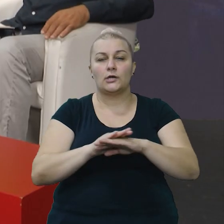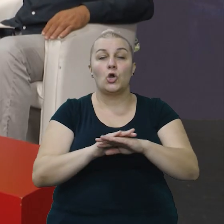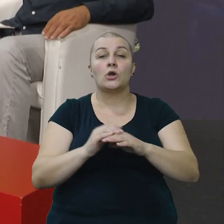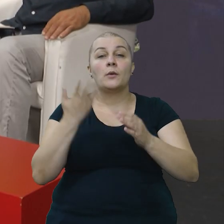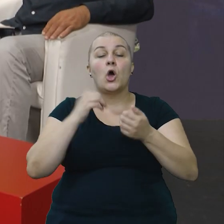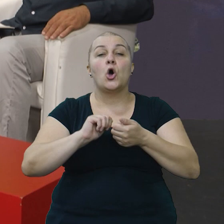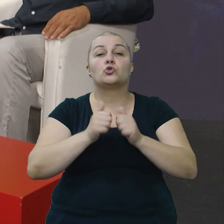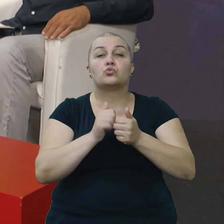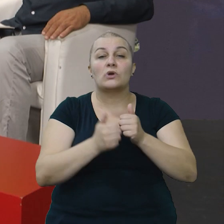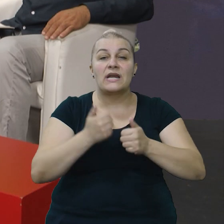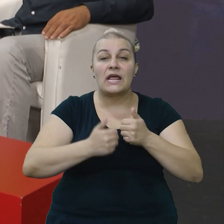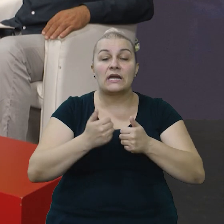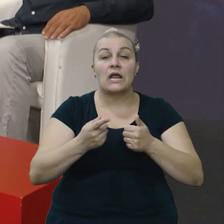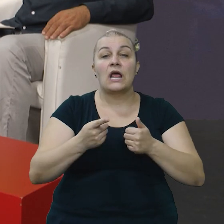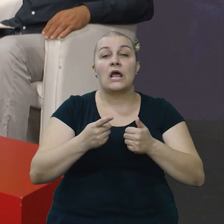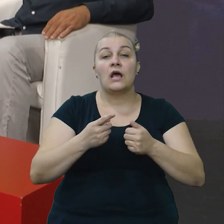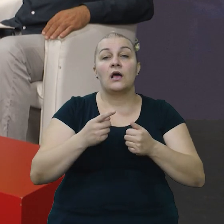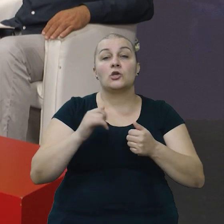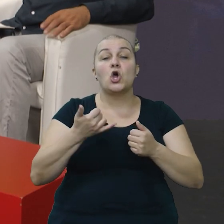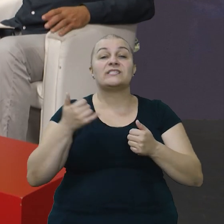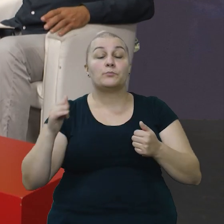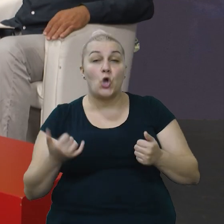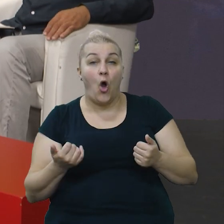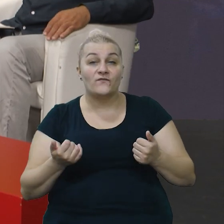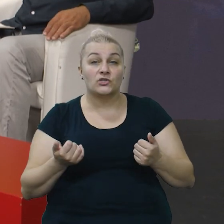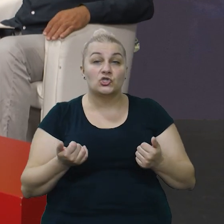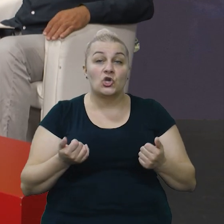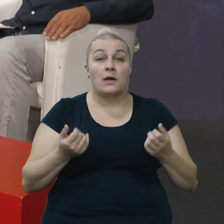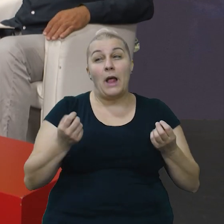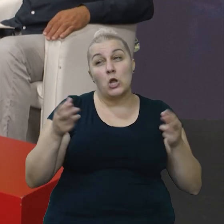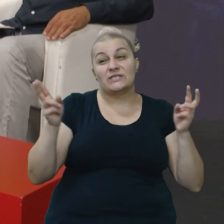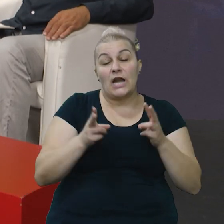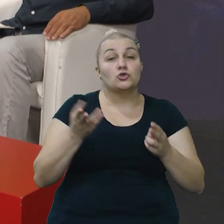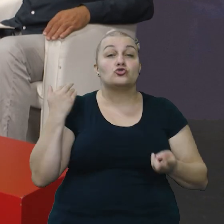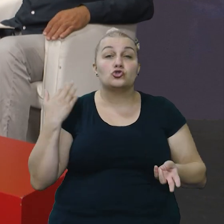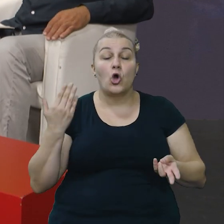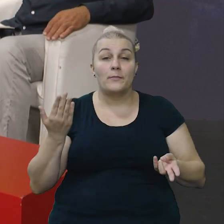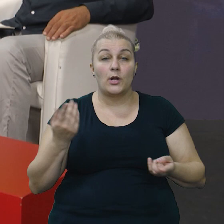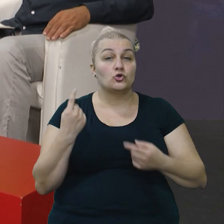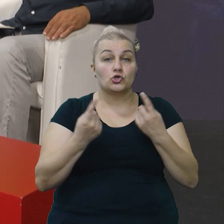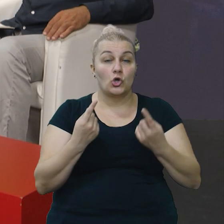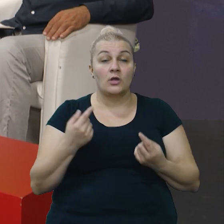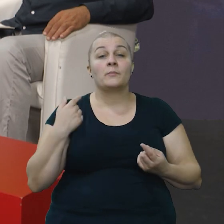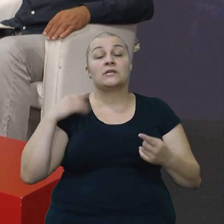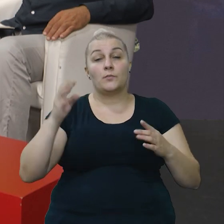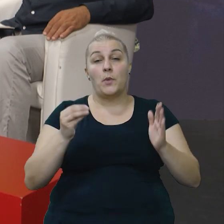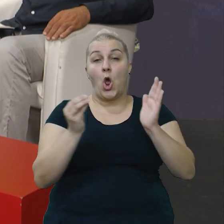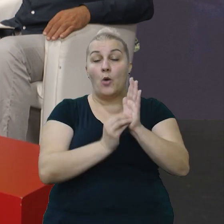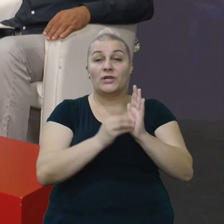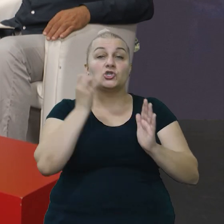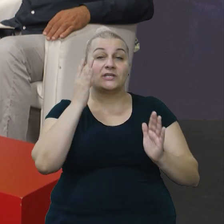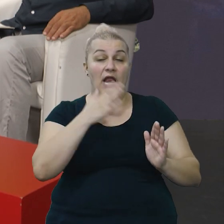pandemije u nešto skraćenom obliku. Što se događava? Pa, imali smo obilježavanje dana naše udruge